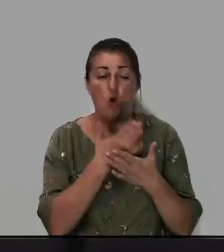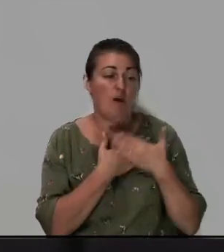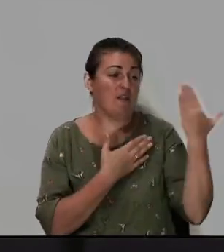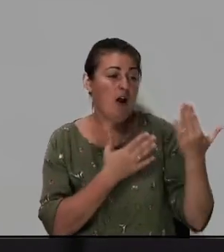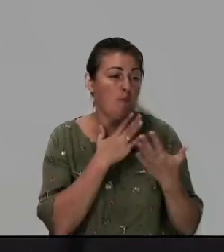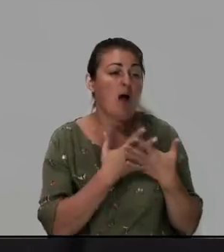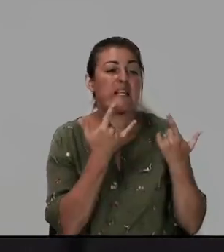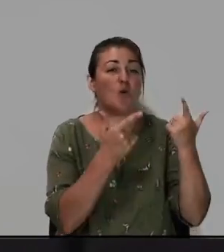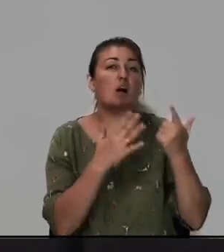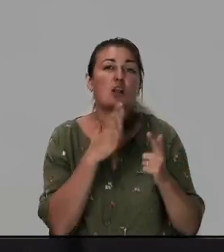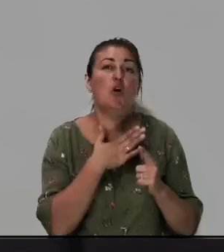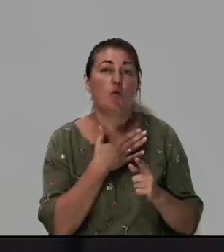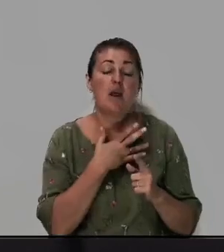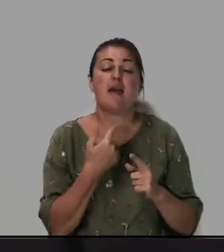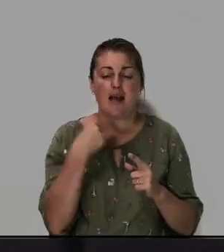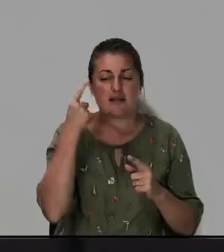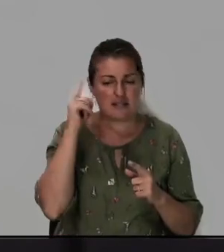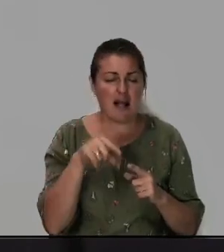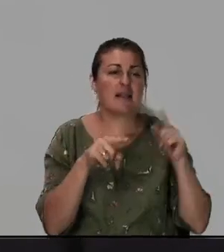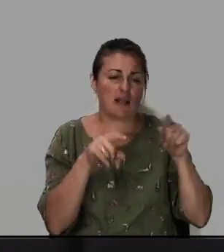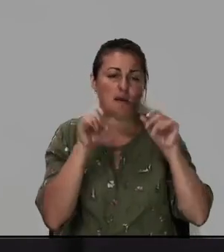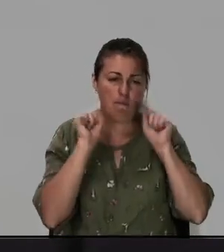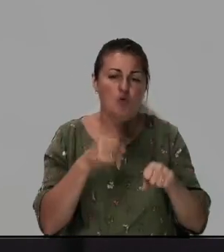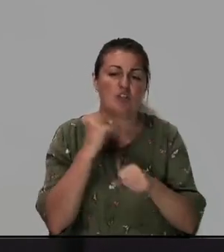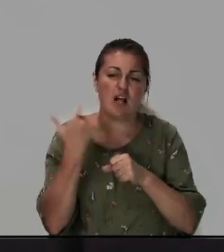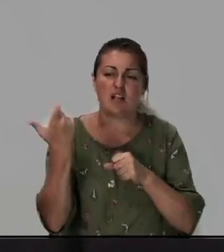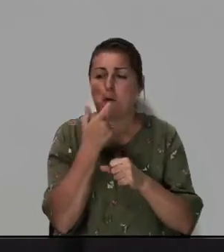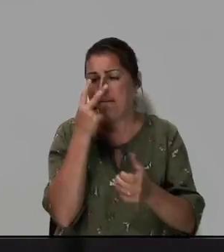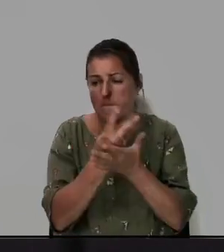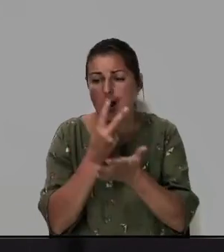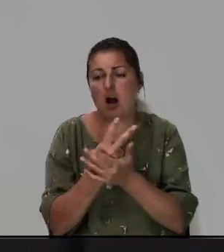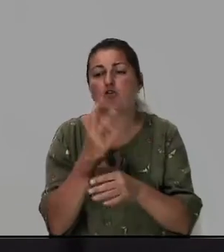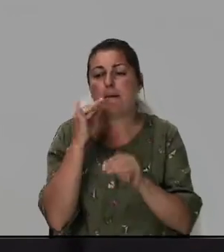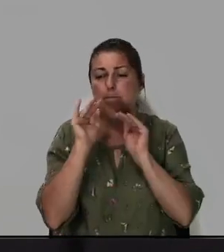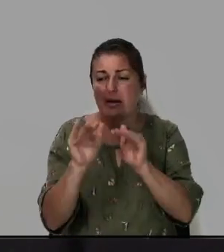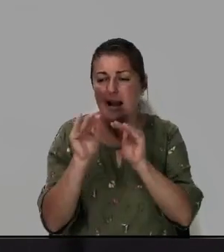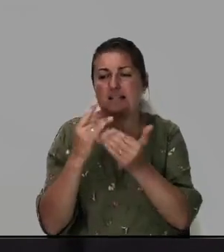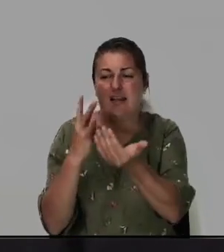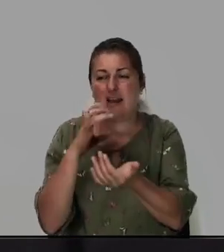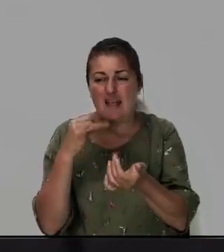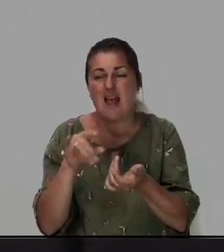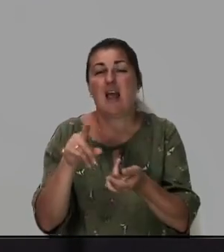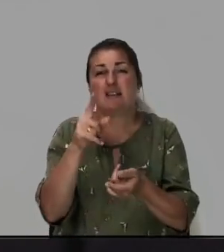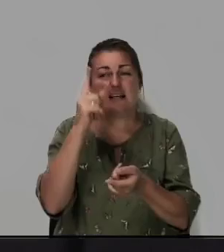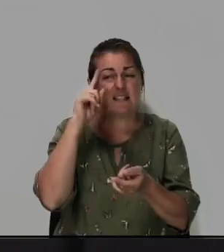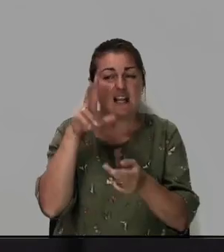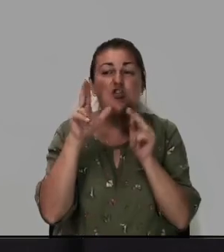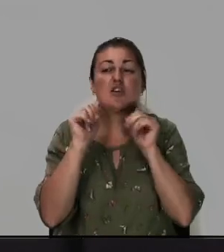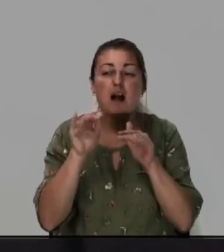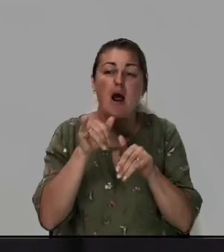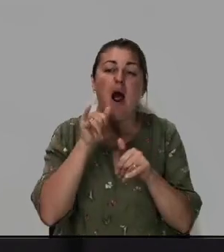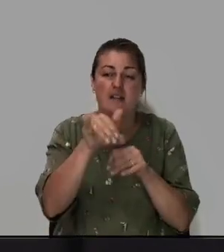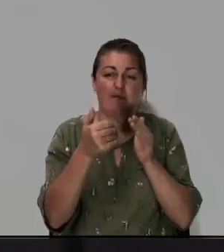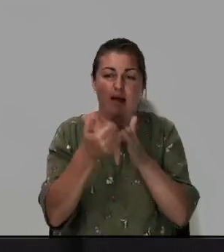насколько Ты любишь. И я знаю, Ты можешь сделать, Господь. Покажи, прикоснись к ней. Ты знаешь, как прикосниться. От Тебя